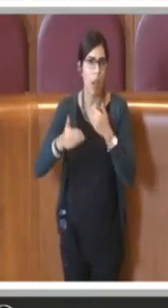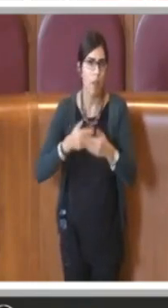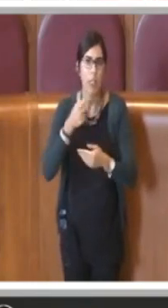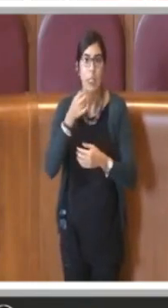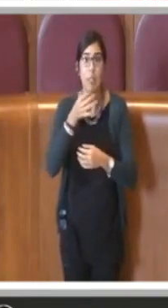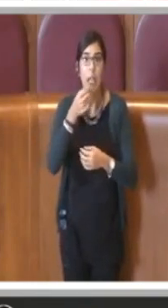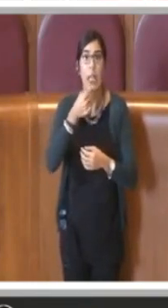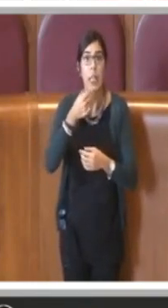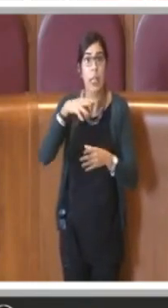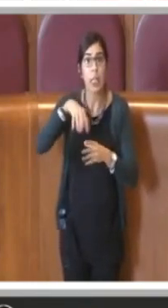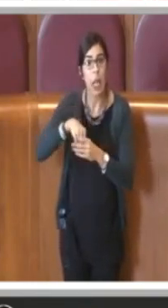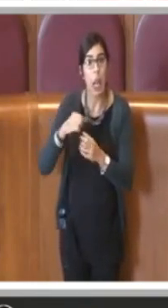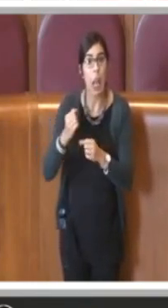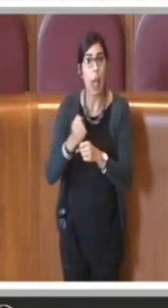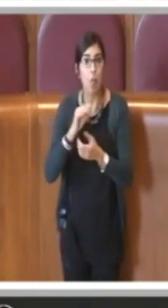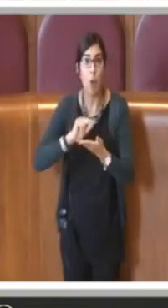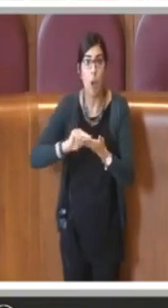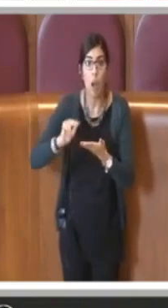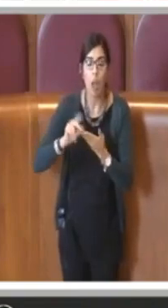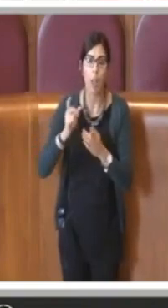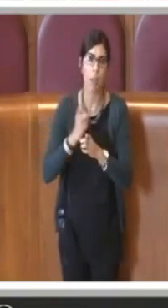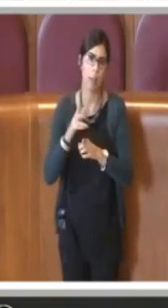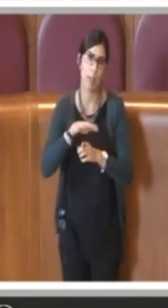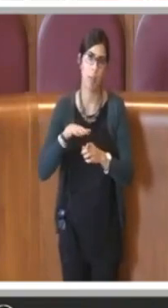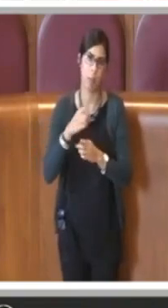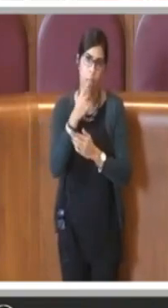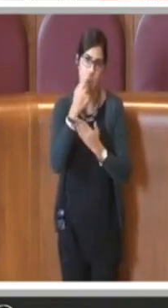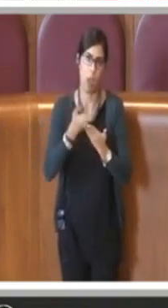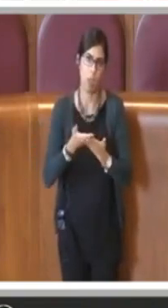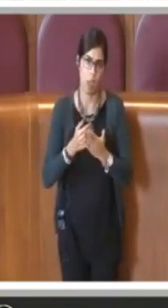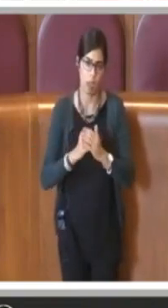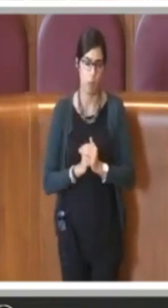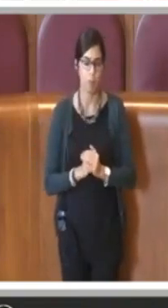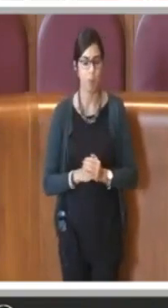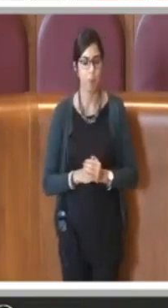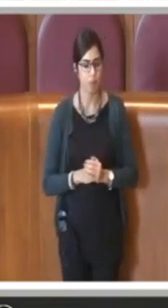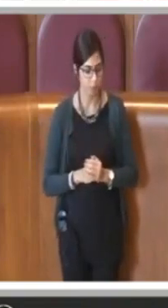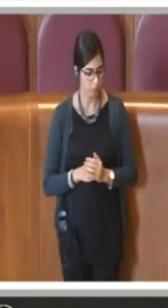poter avere degli spazi minimi.